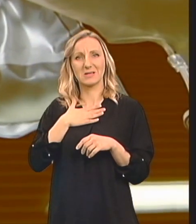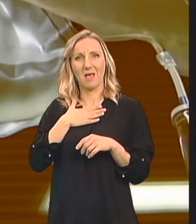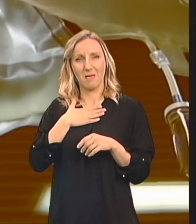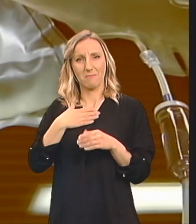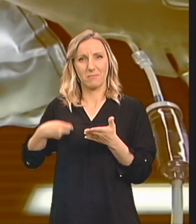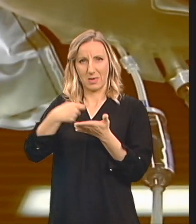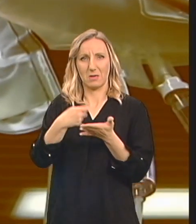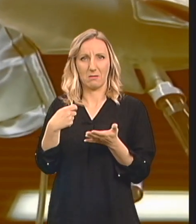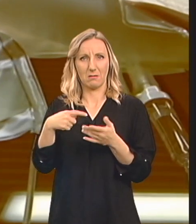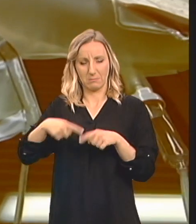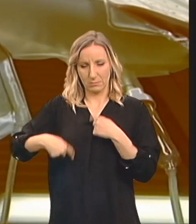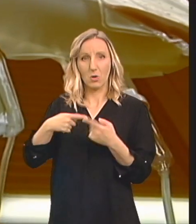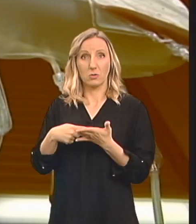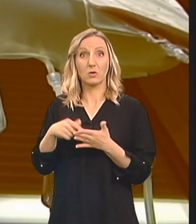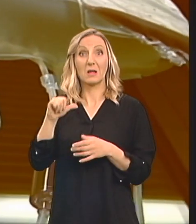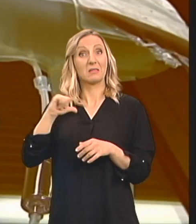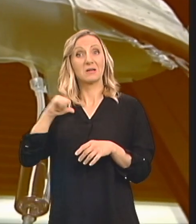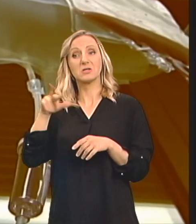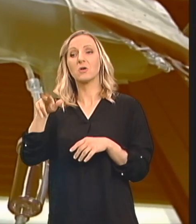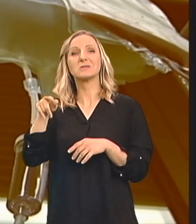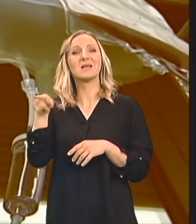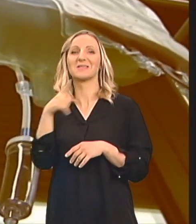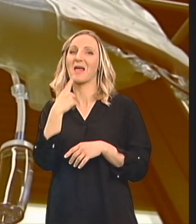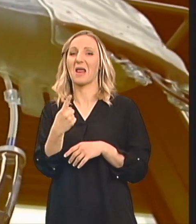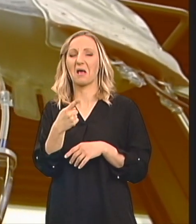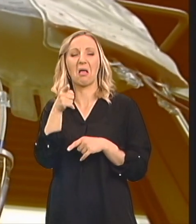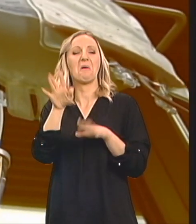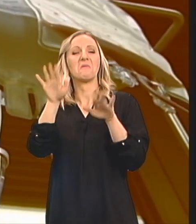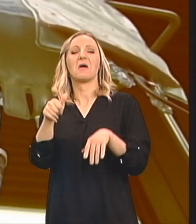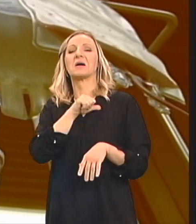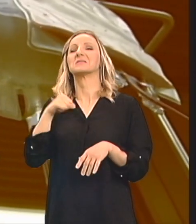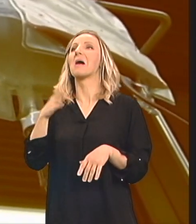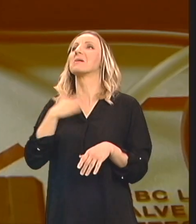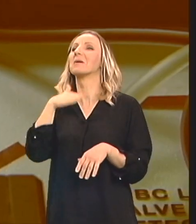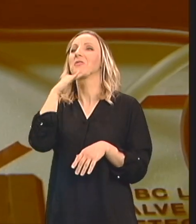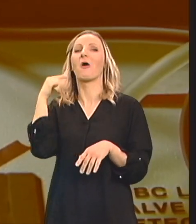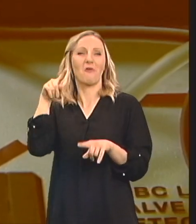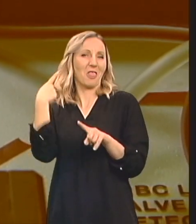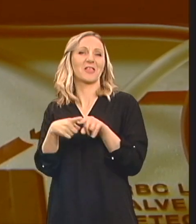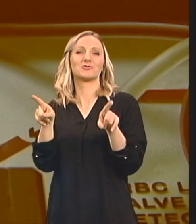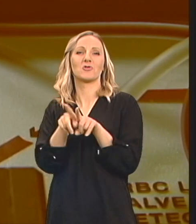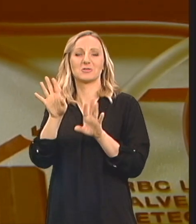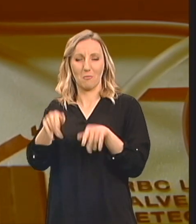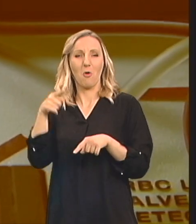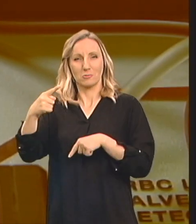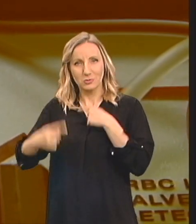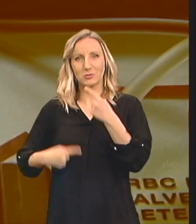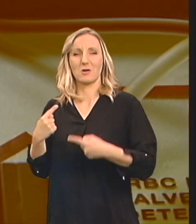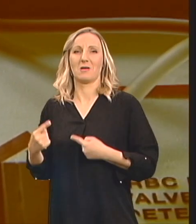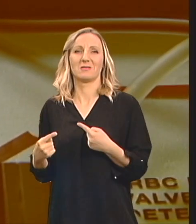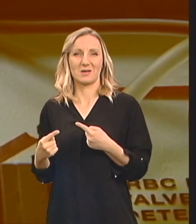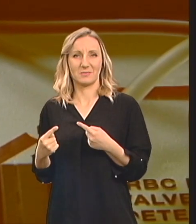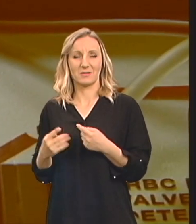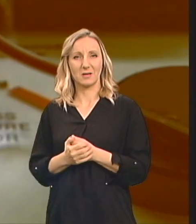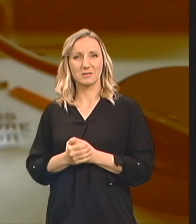Interesantno Sestra je moja Prokomentarisala Ma ti si uvijek Sama sebi bila dovoljna Sama sebi sam bila